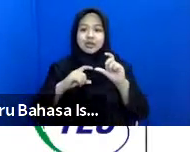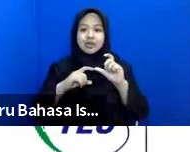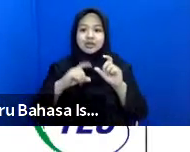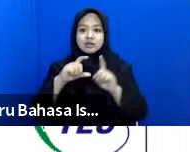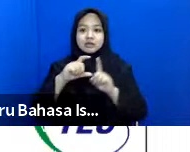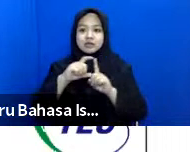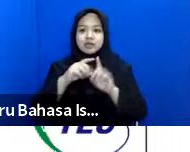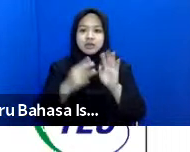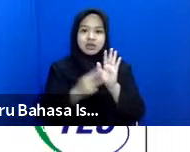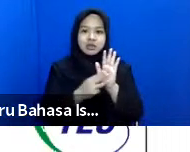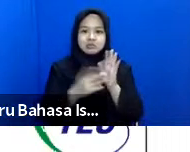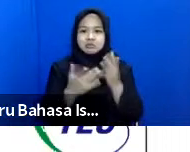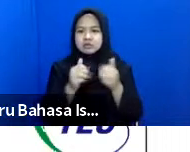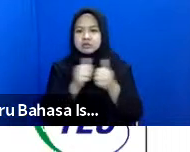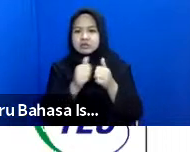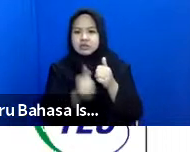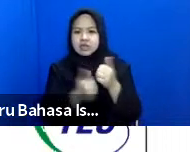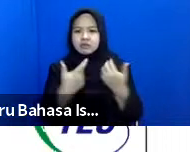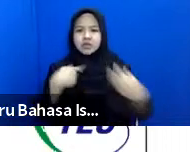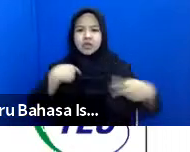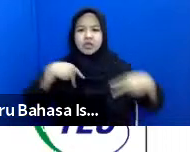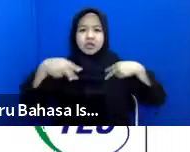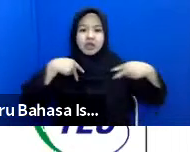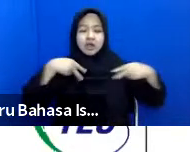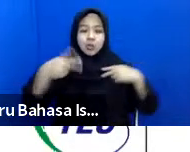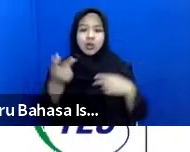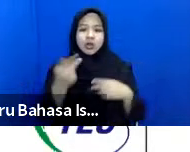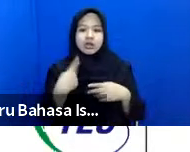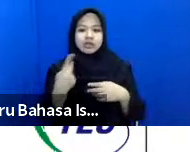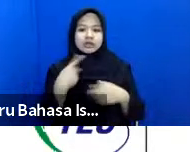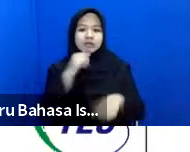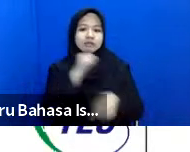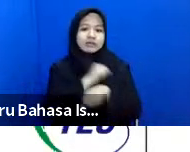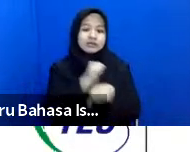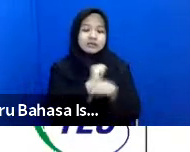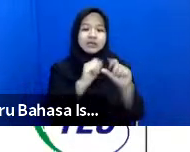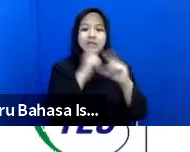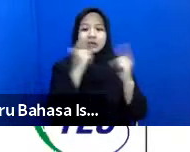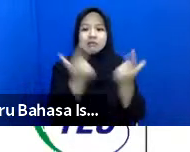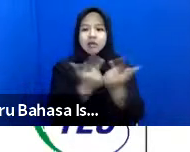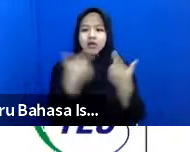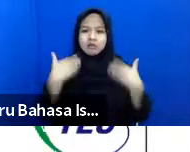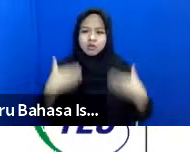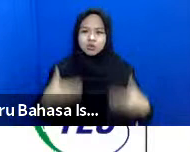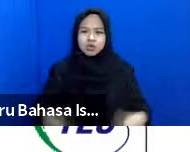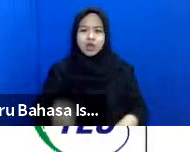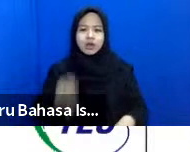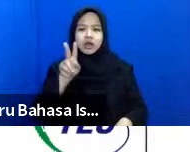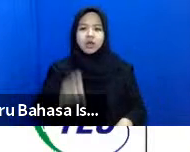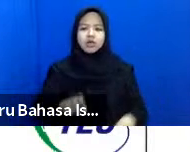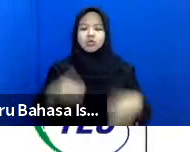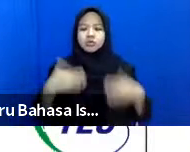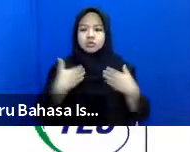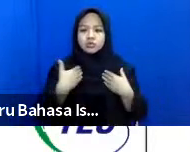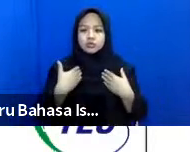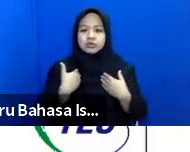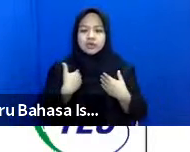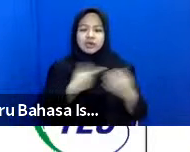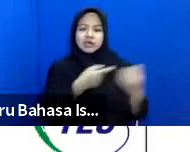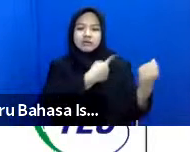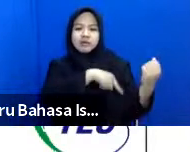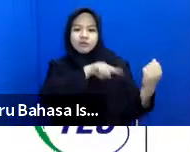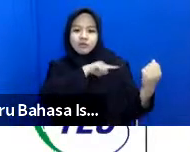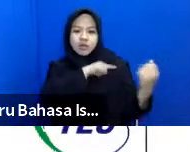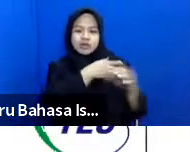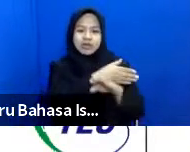baik staff atau relawan yang kita yang bekerja di lembaga kemanusiaan harus memiliki keterampilan